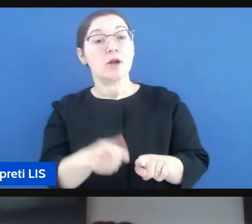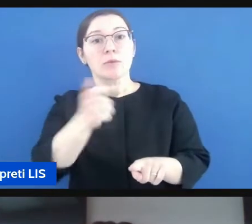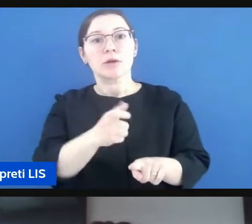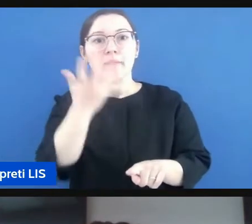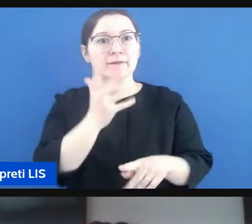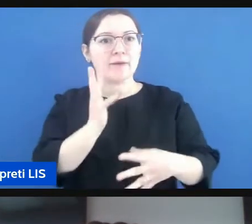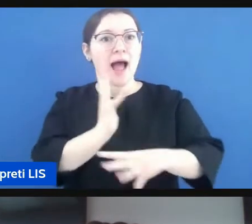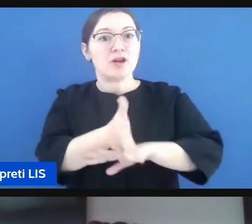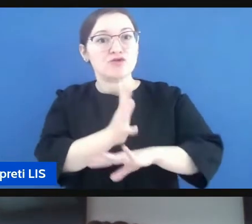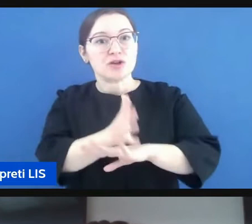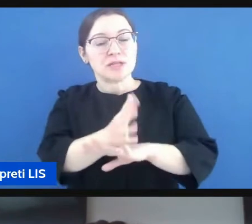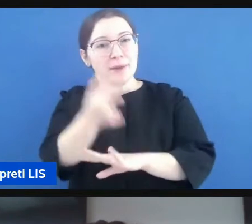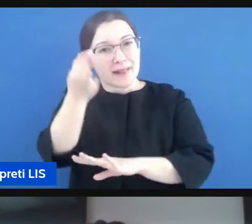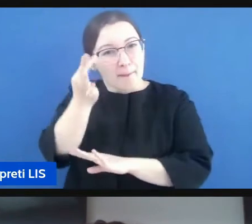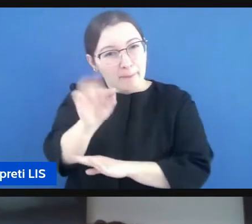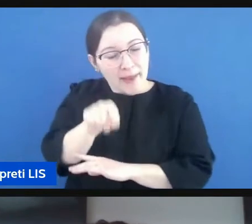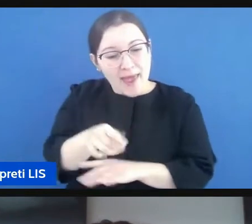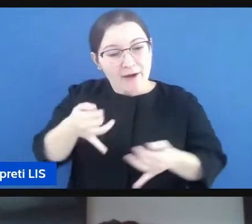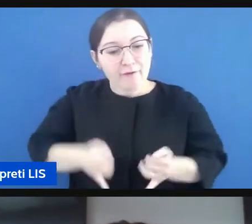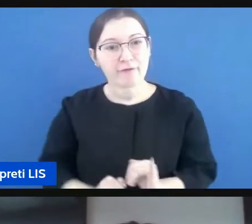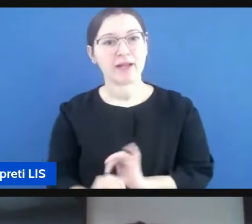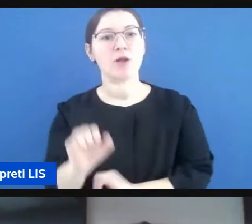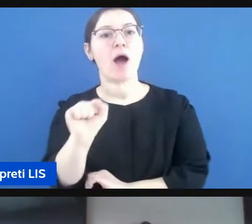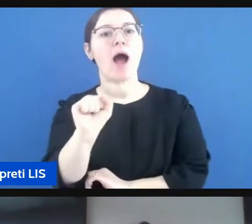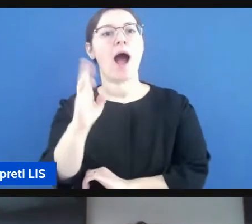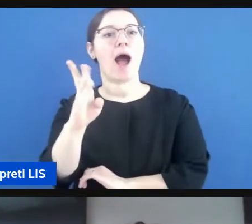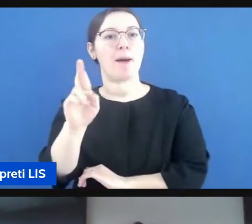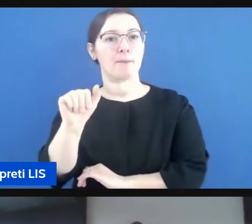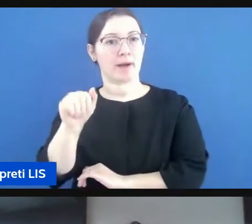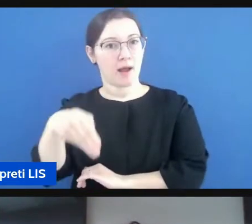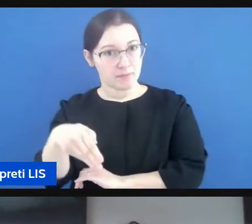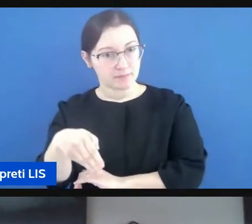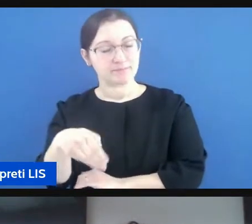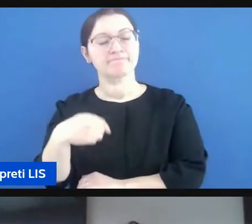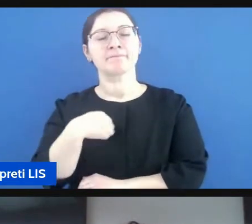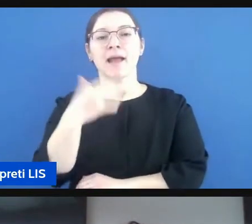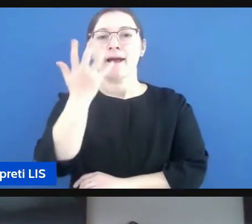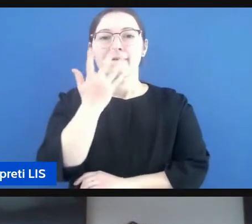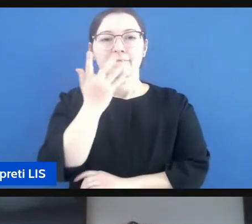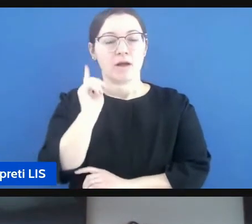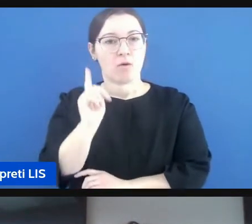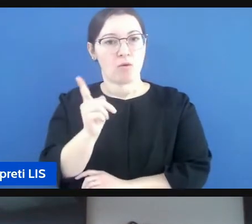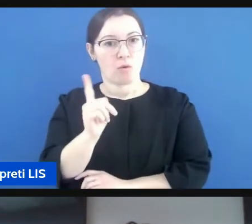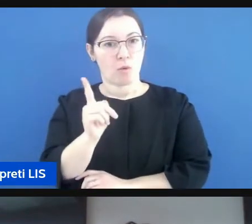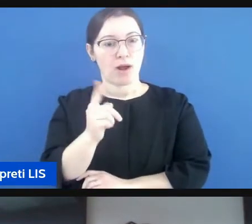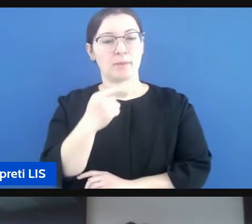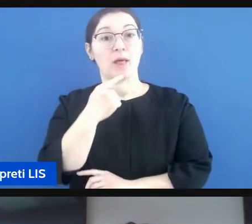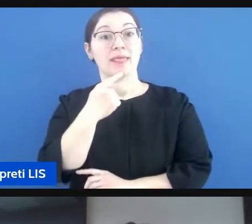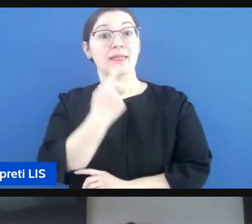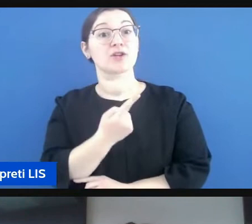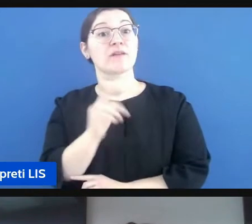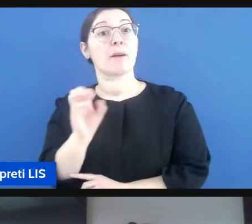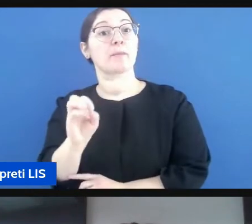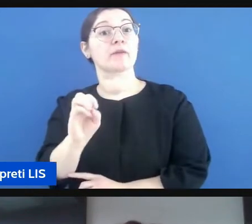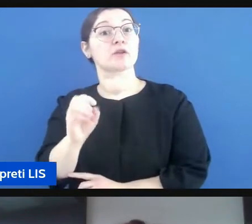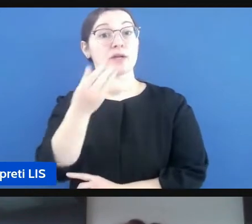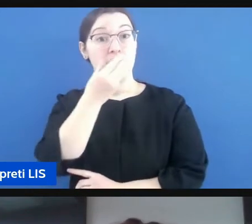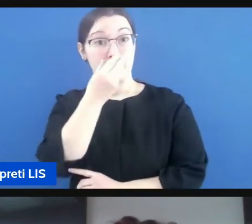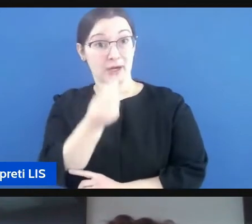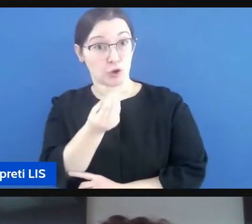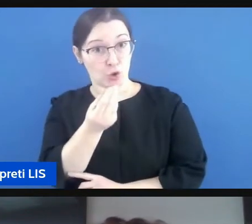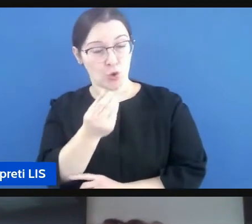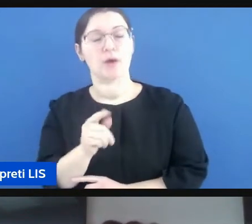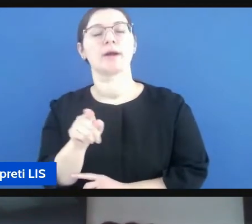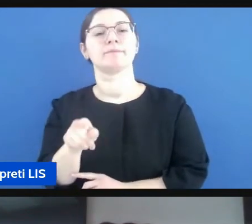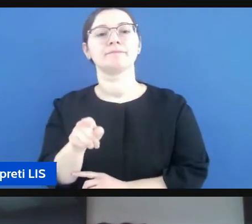ad Abram però volevo rifarmi brevemente una cosa che diceva la professoressa Bertone anche alla